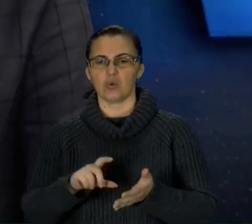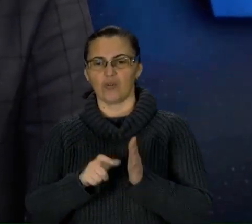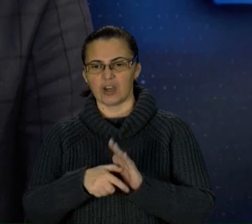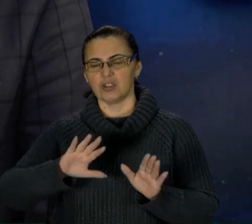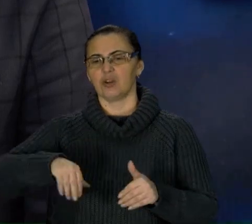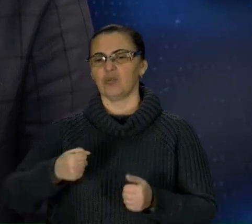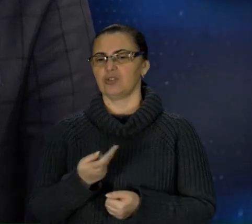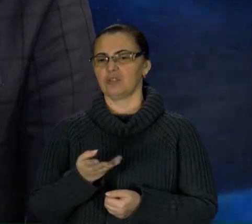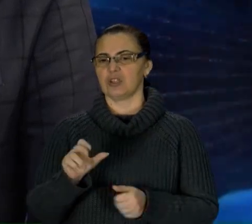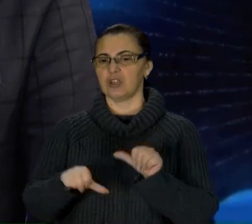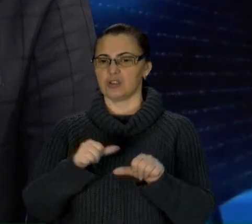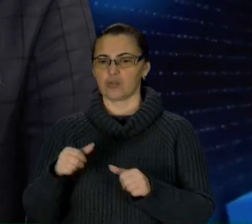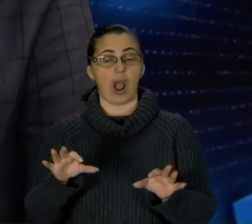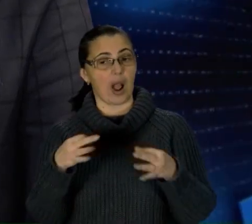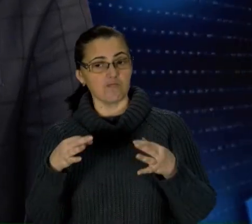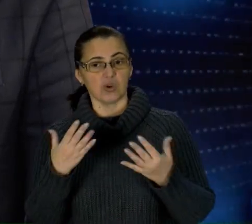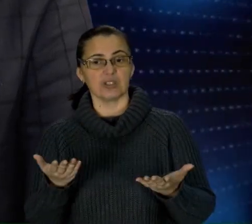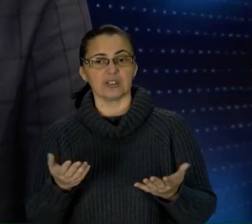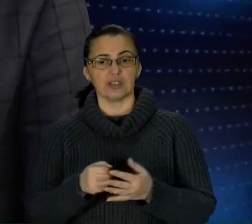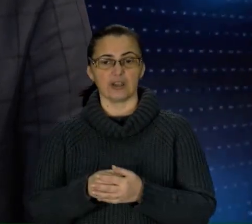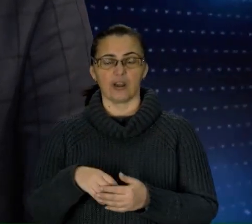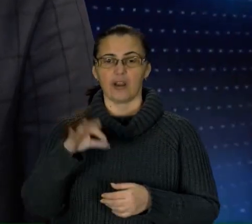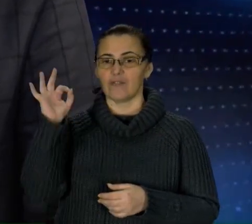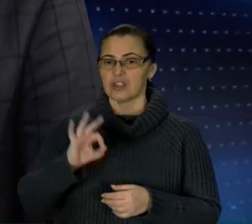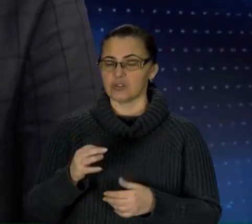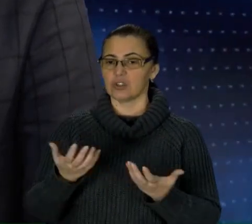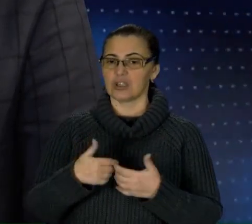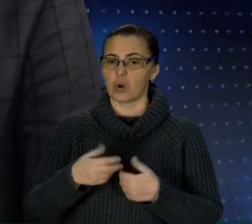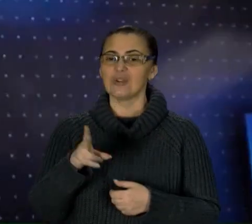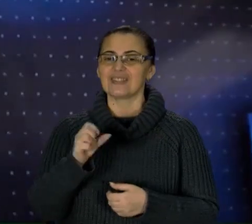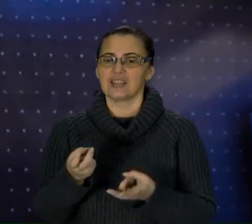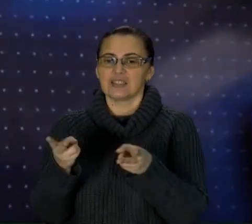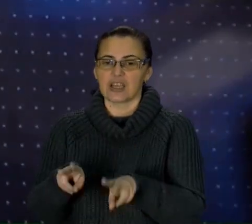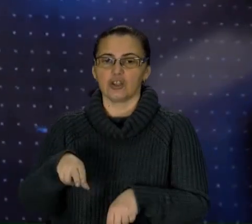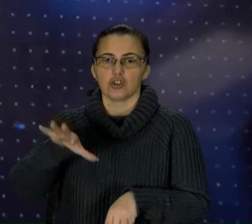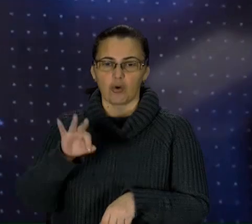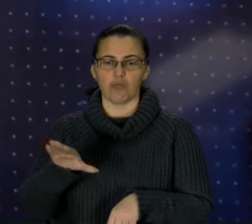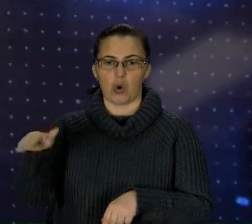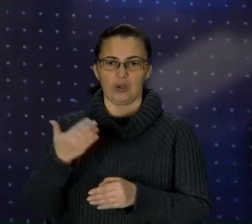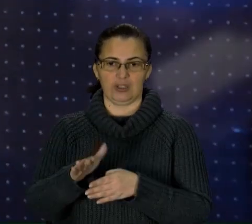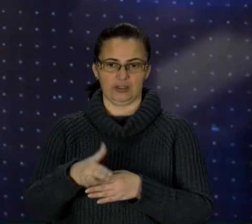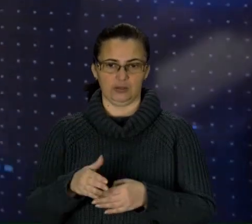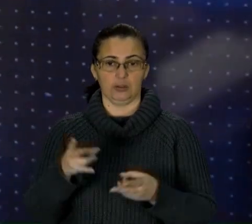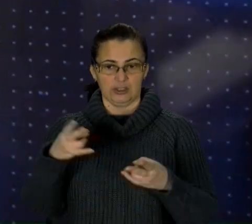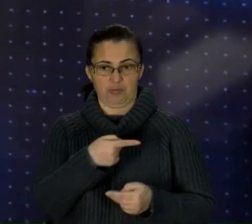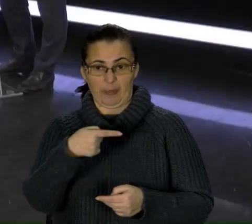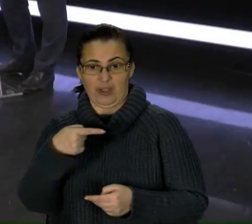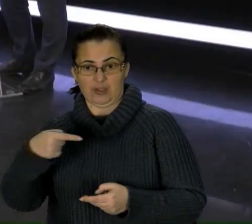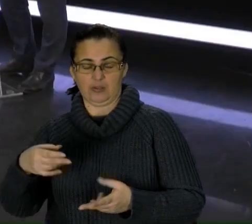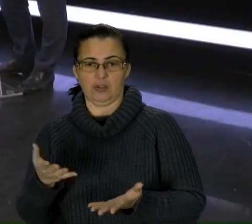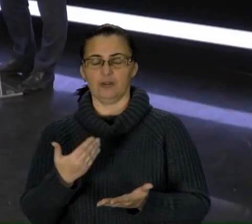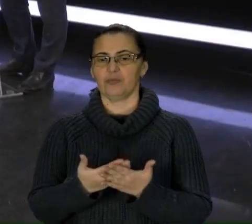рахується. Поясніть, на цифрах можливо. Відсотки рахуються на залишок по кредиту. Тобто треба мінусувати? Кожен раз. Наприклад, ви взяли кредит